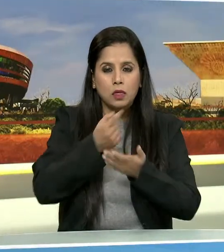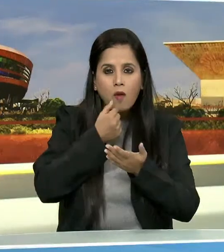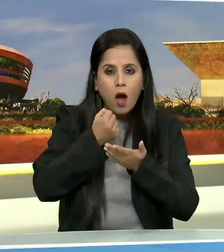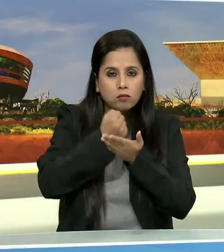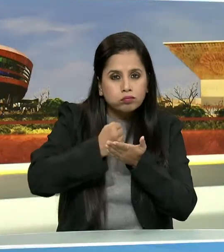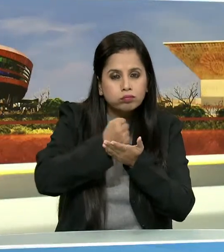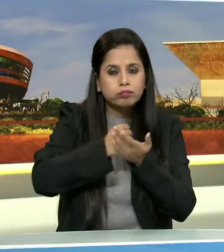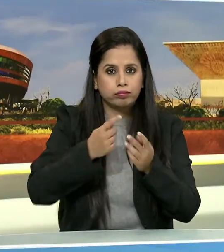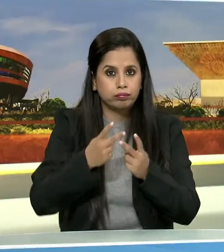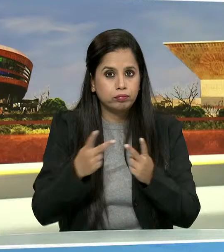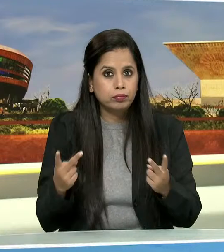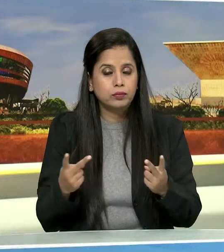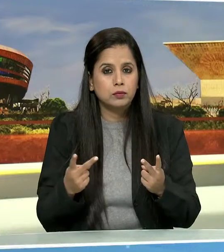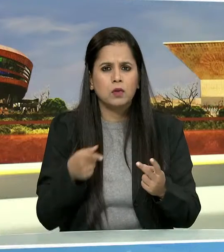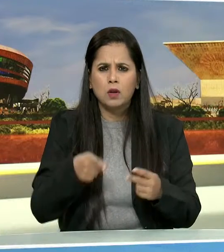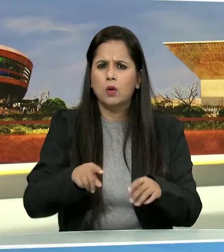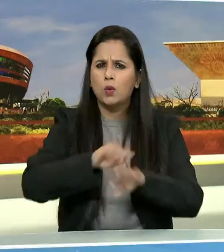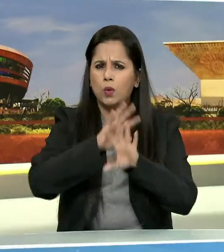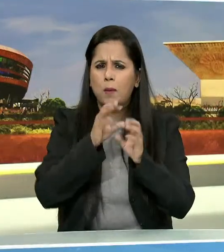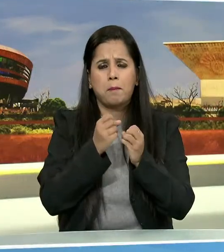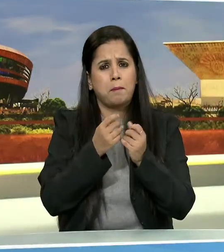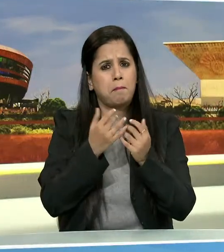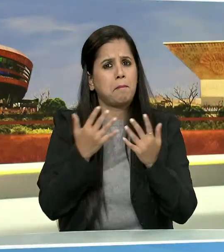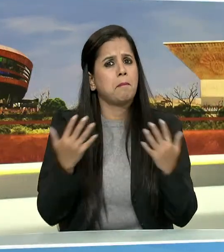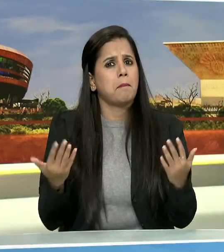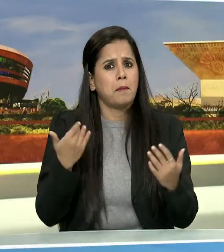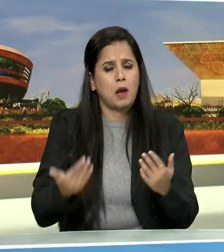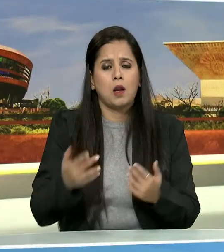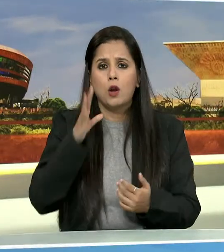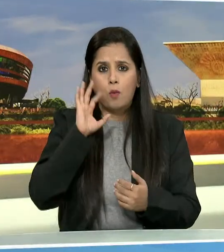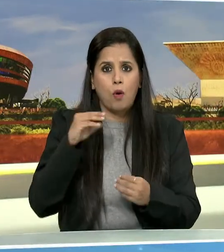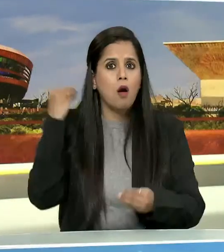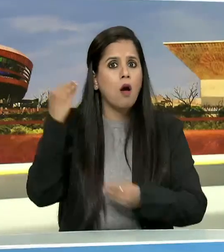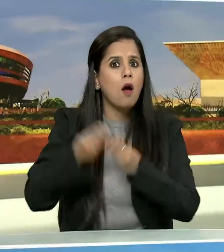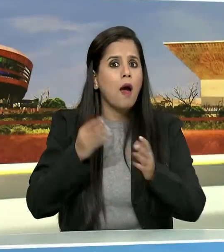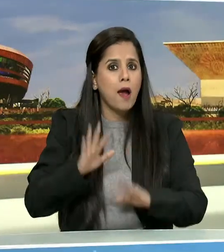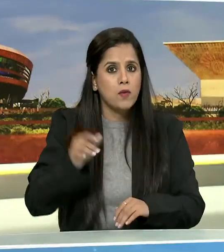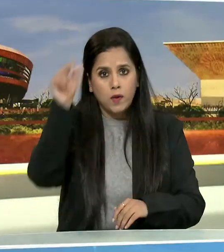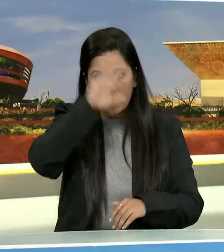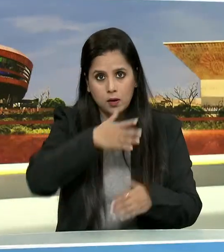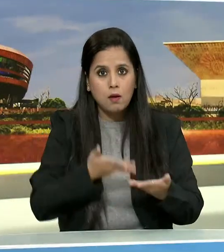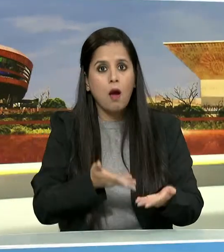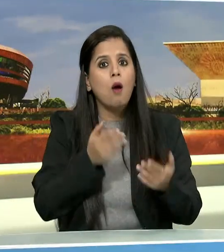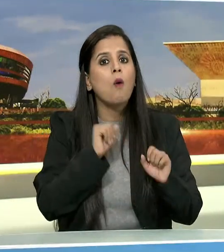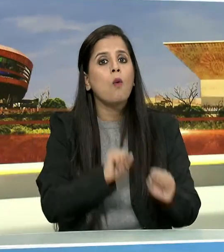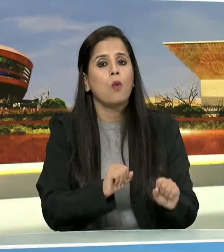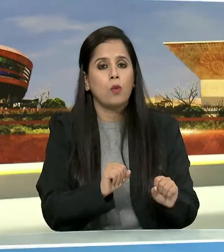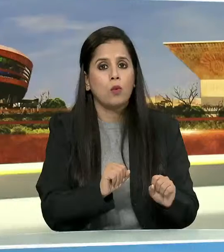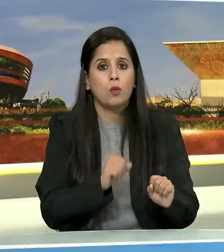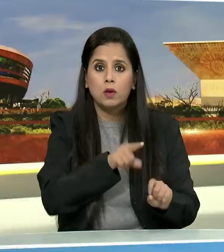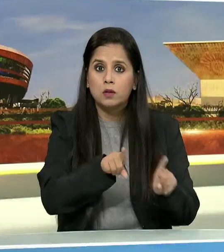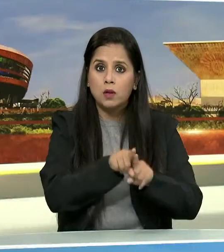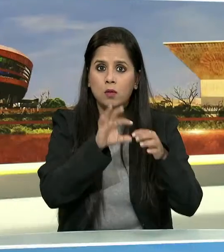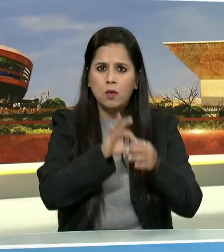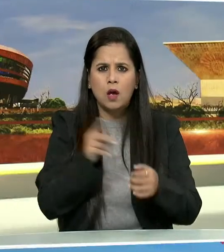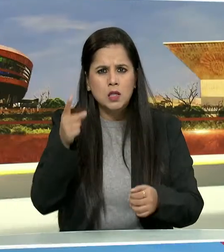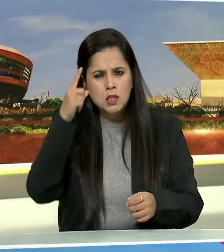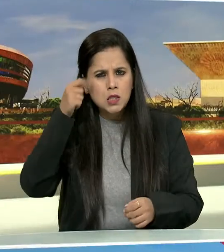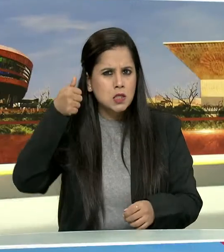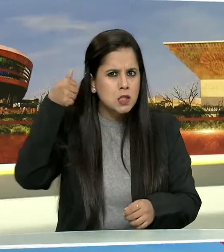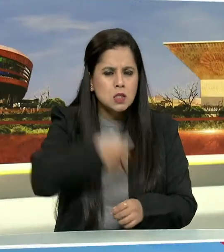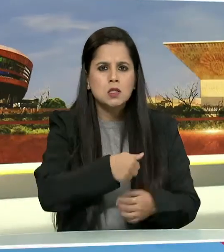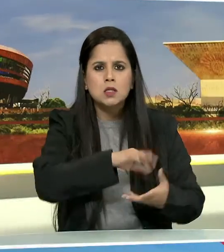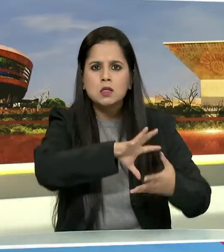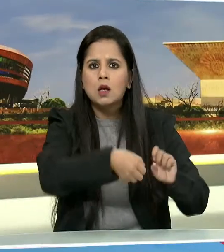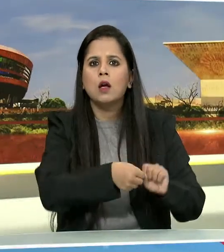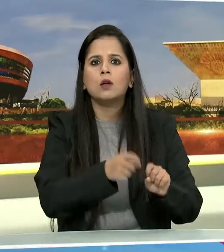ऐसी कई महत्वपुर परंपराय थी उसी पर हमला बोला था